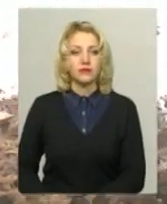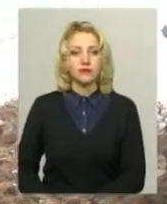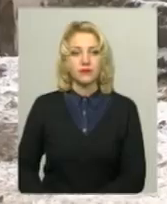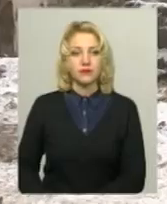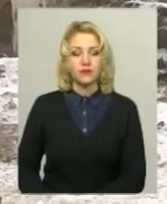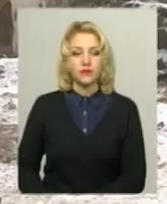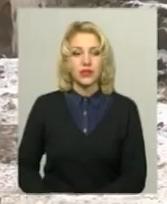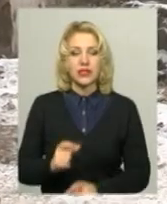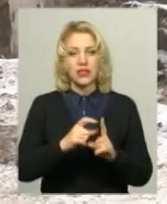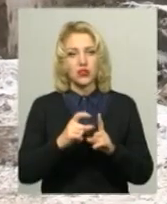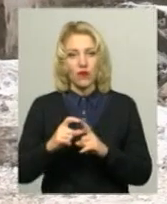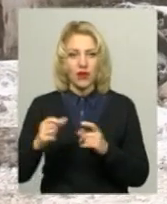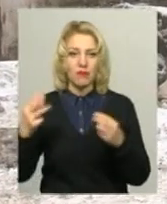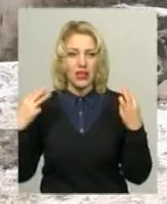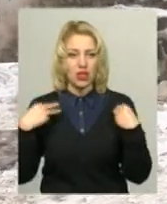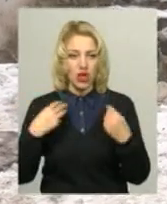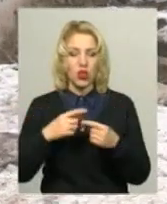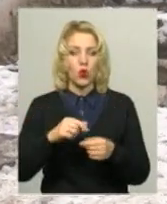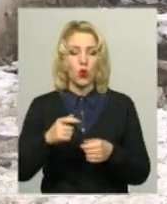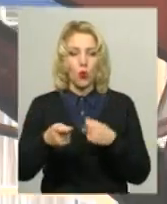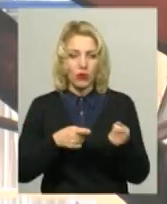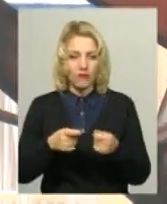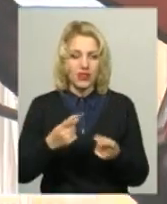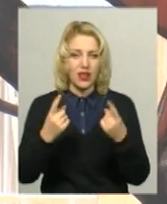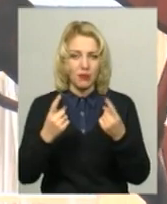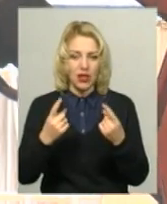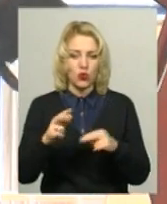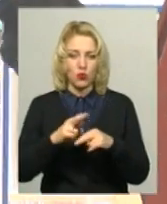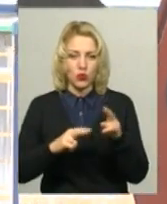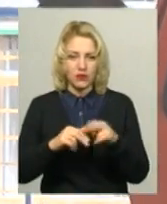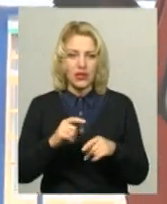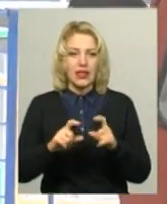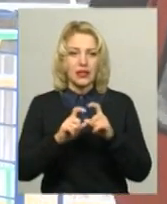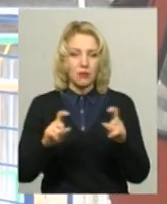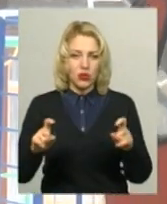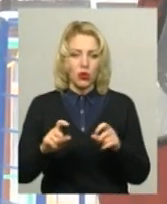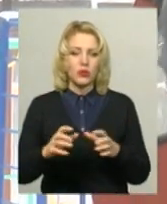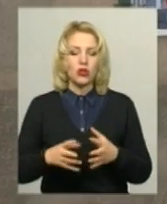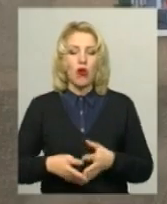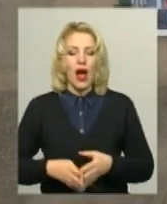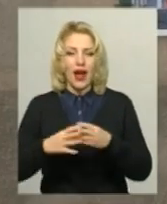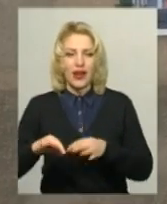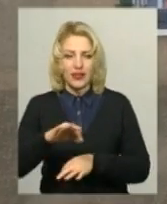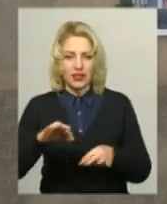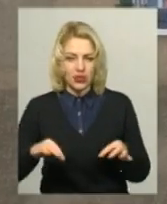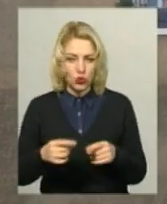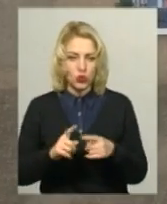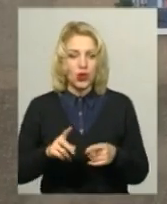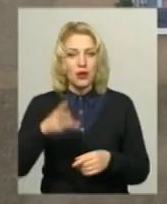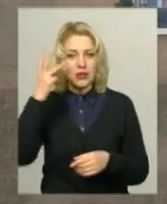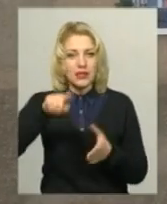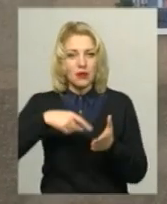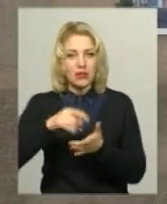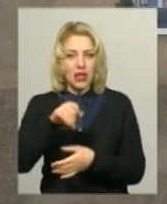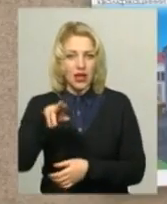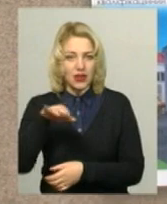За словами начальника управління капітального будівництва Департаменту архітектури, містобудування та земельних ресурсів Хмельницької міської ради